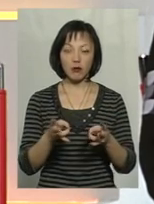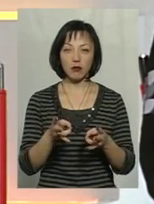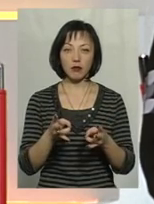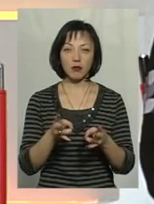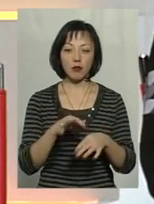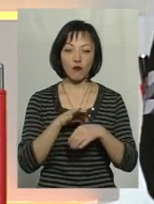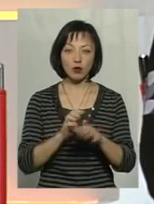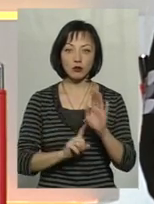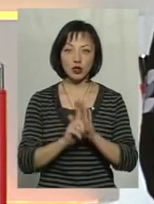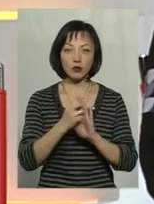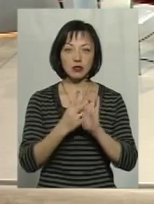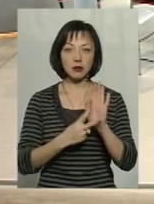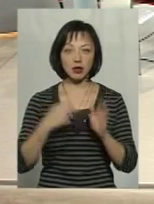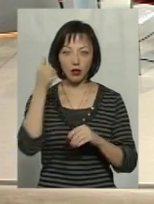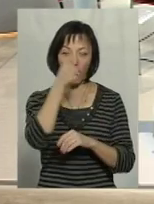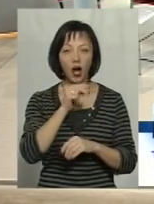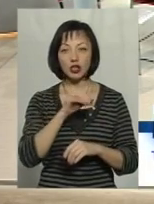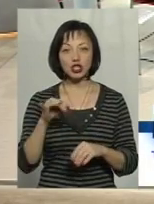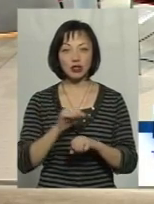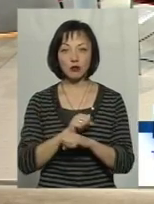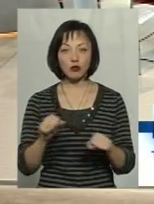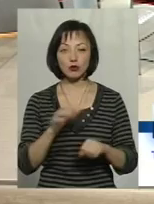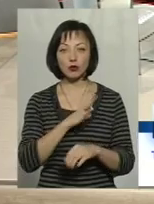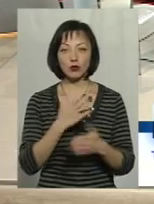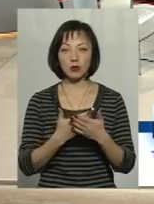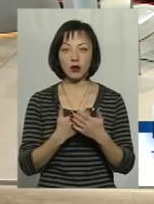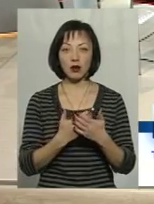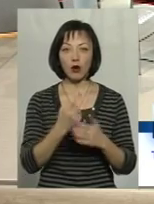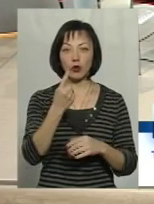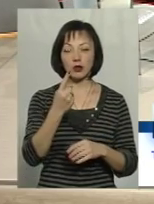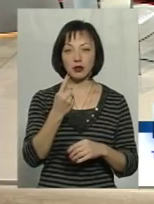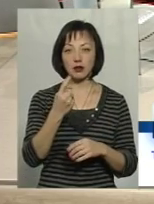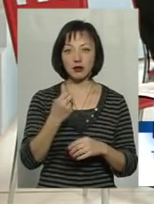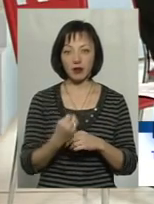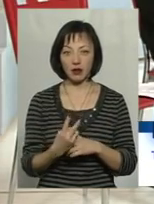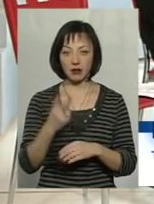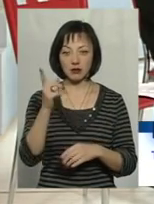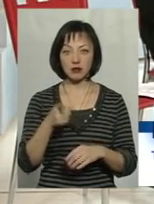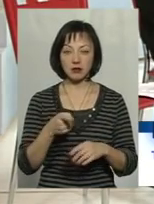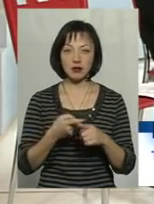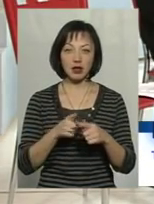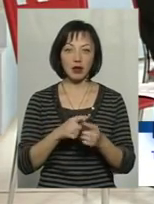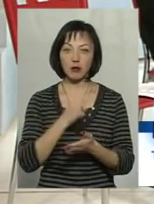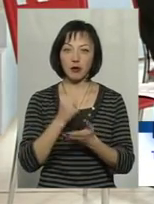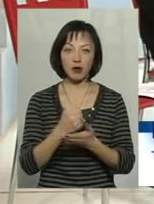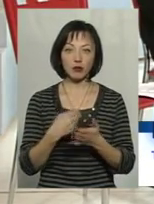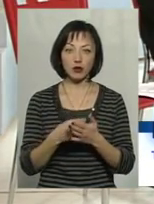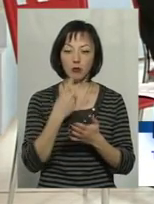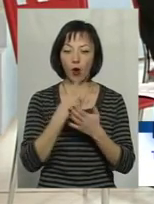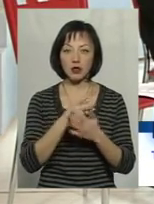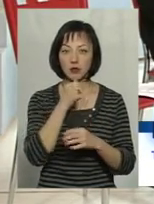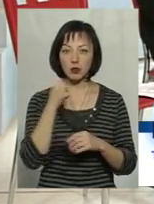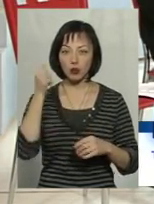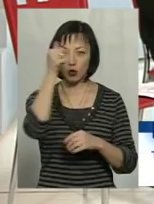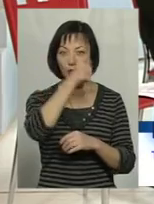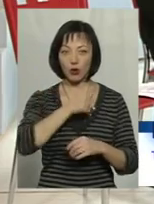2017 року. А чи не можна було за 1-12-ю, не приймаючи бюджету за показниками минулого